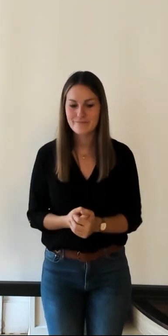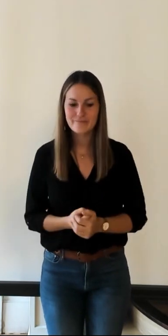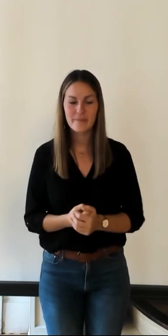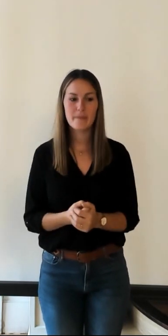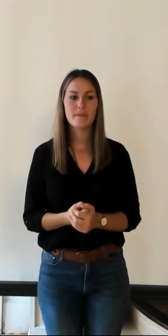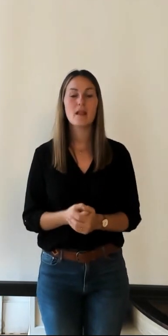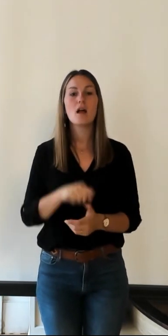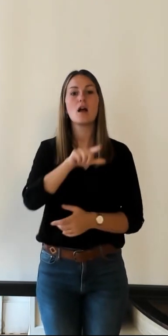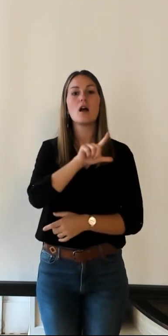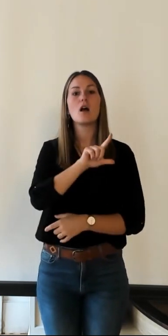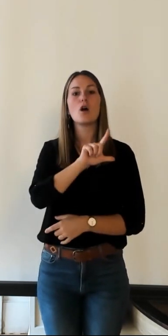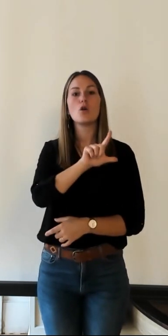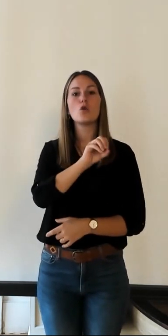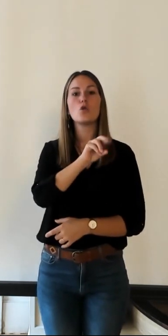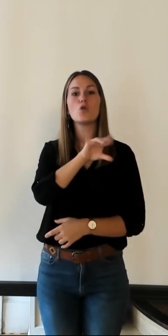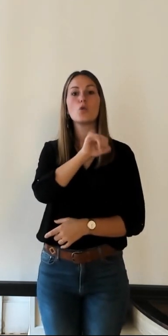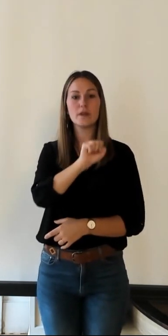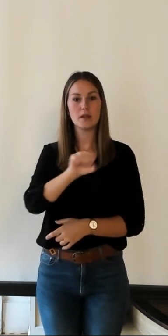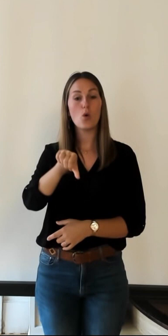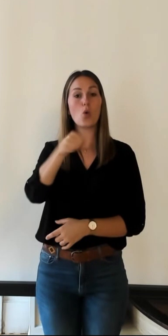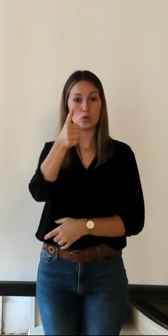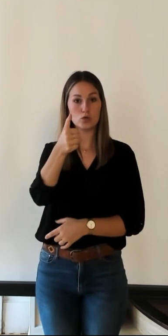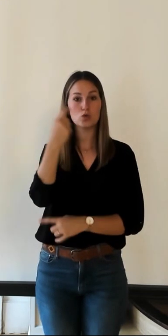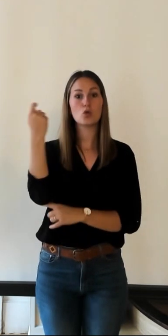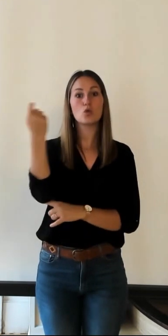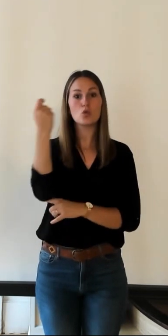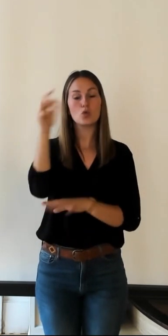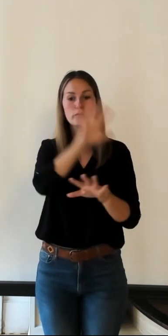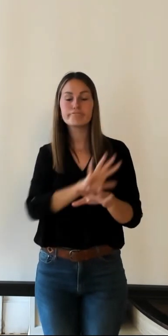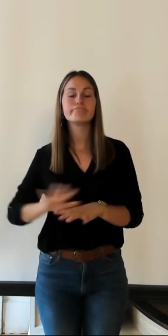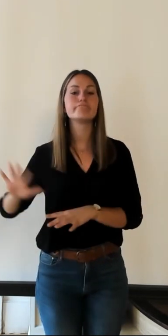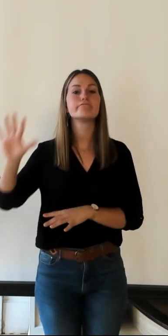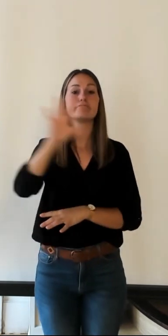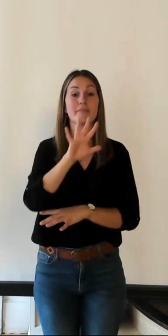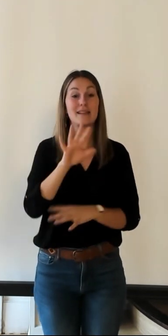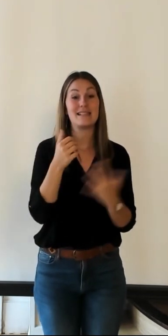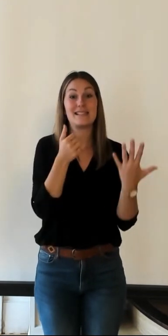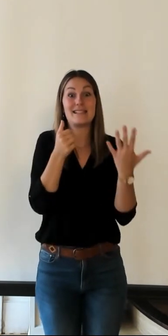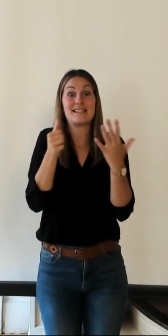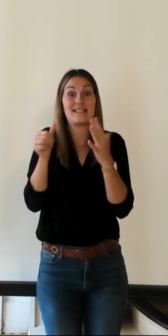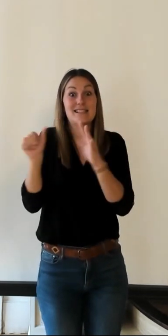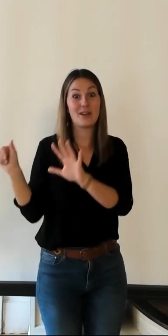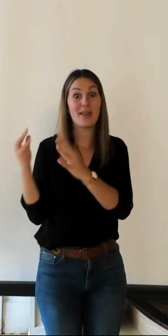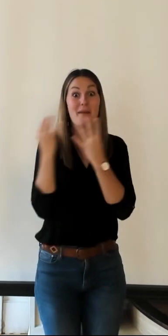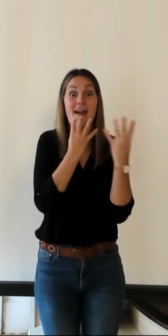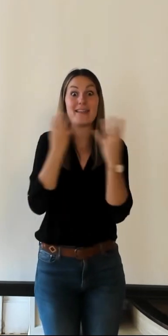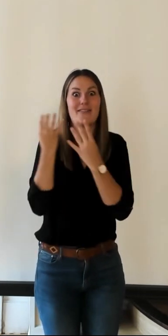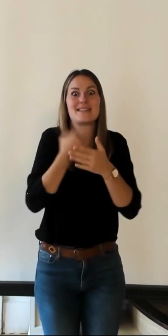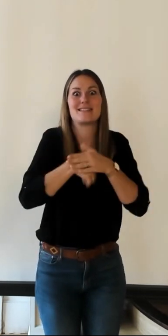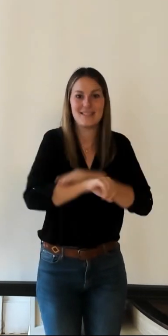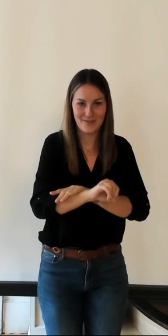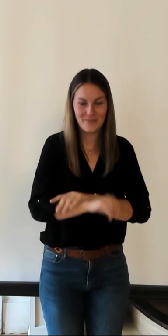'est Louis XI et Tours donc le cadre du 600ème anniversaire de sa naissance et donc la conférence